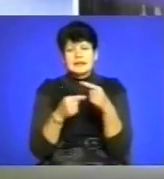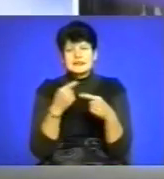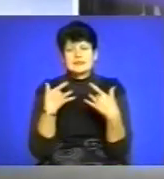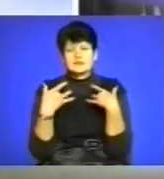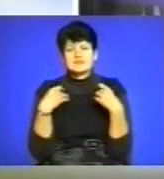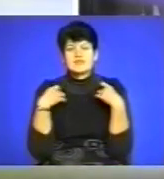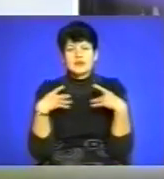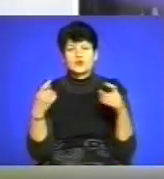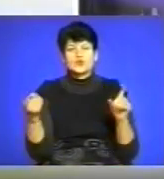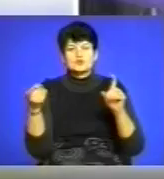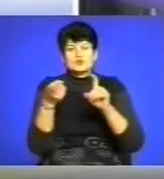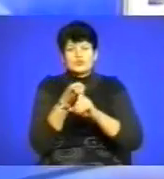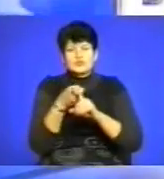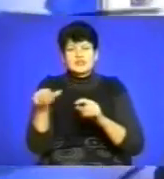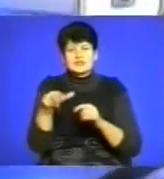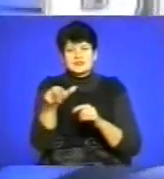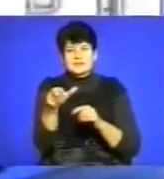свято «Збруч» лікаєднання.